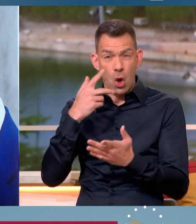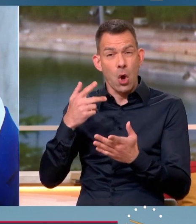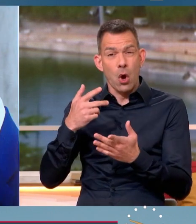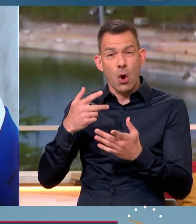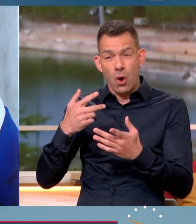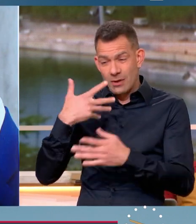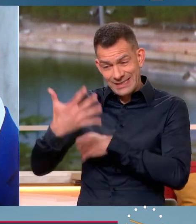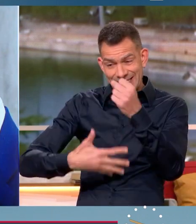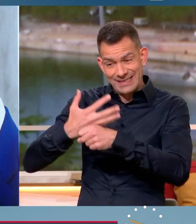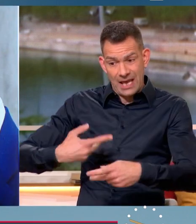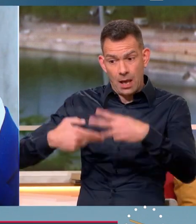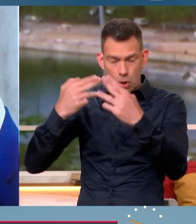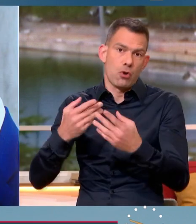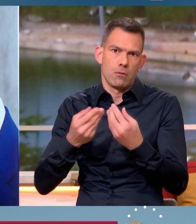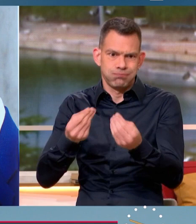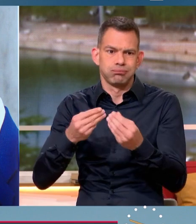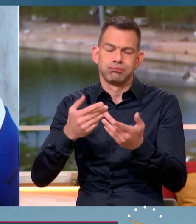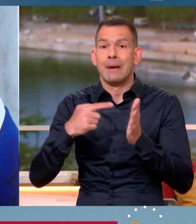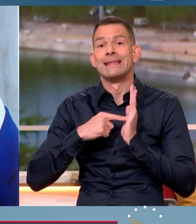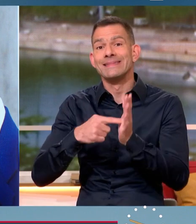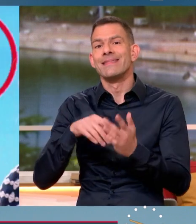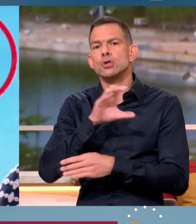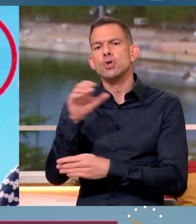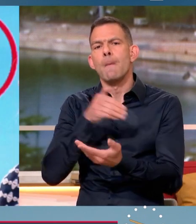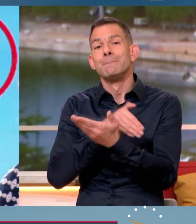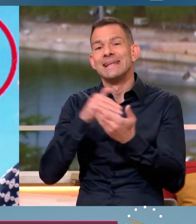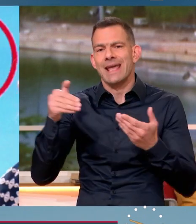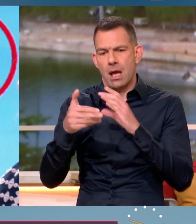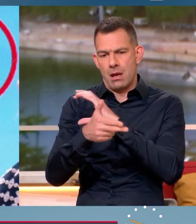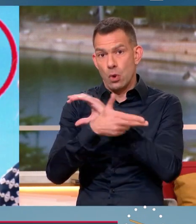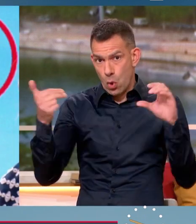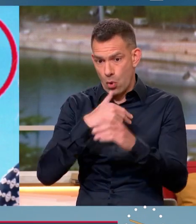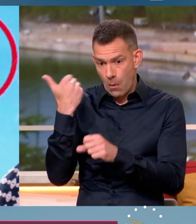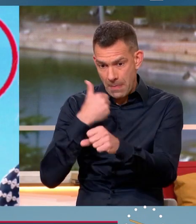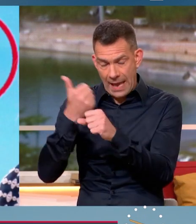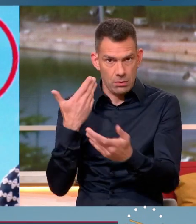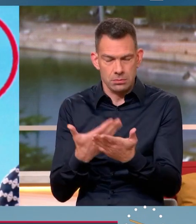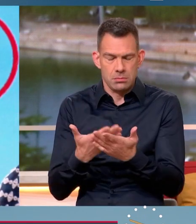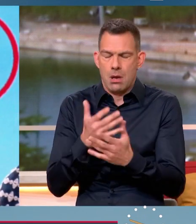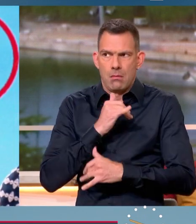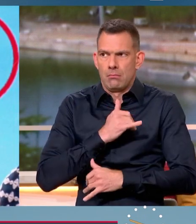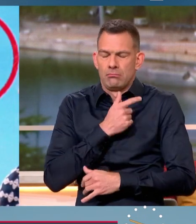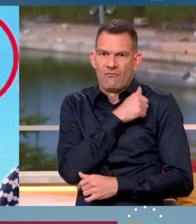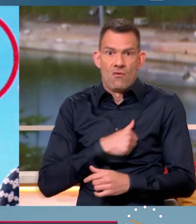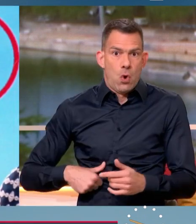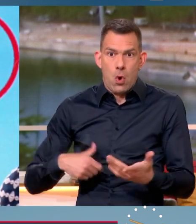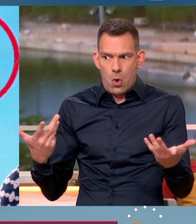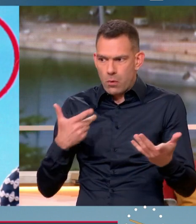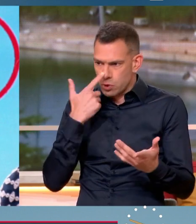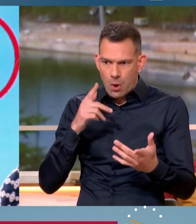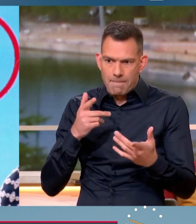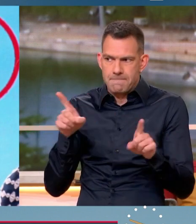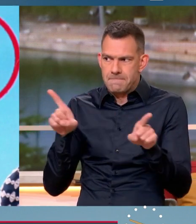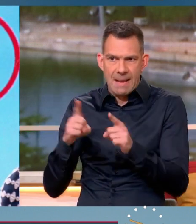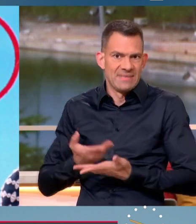de la dette à 100 milliards d'euros par an. C'est gigantesque et on n'y résistera pas. Certains évoquent un scénario à la grecque. Donc, il va falloir